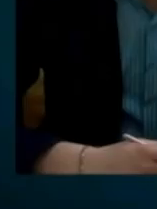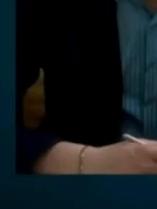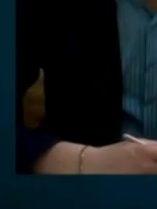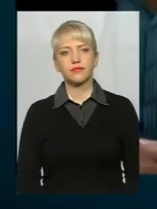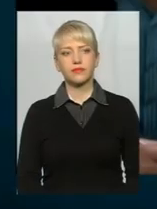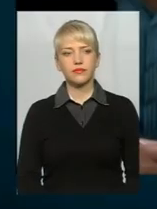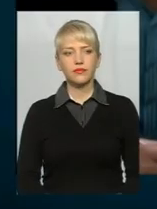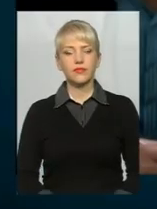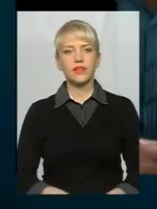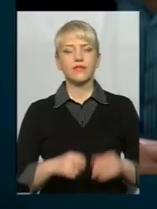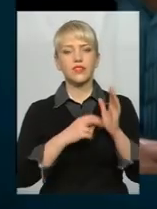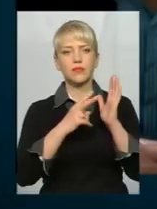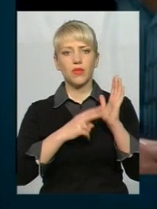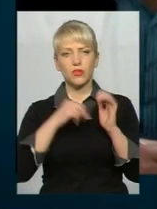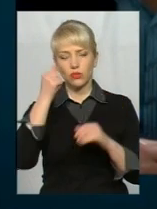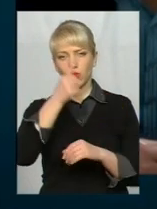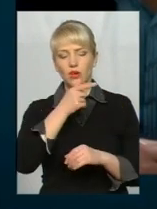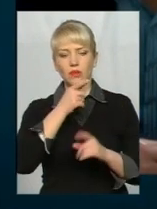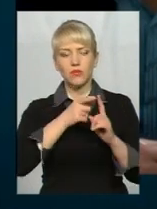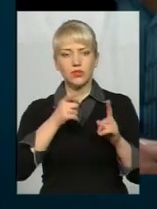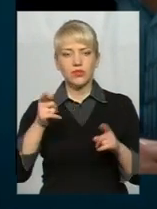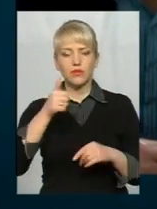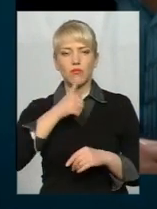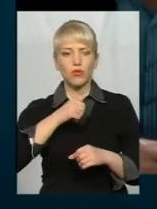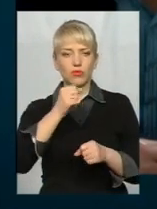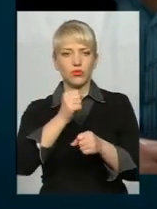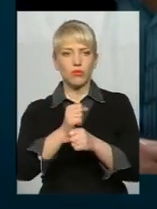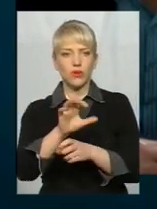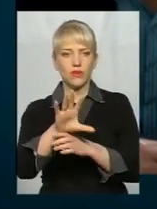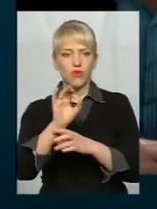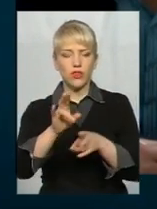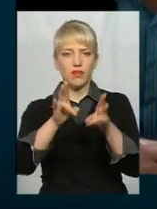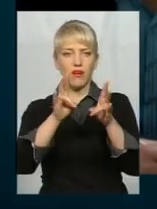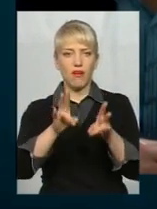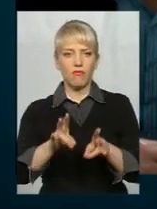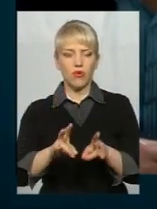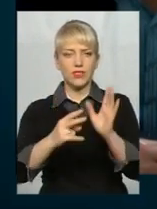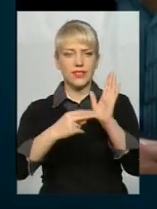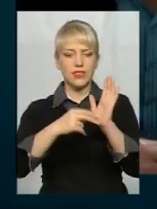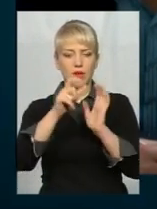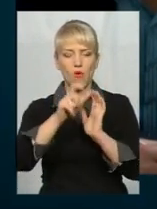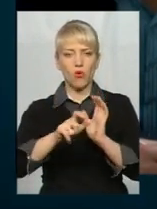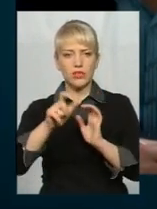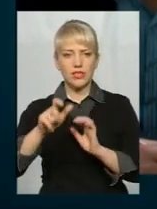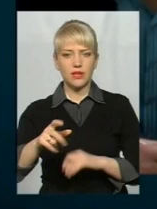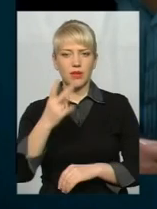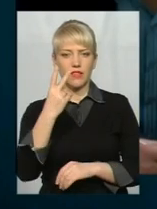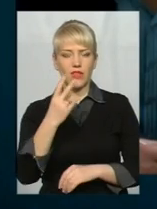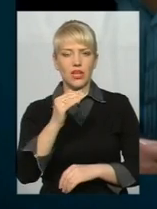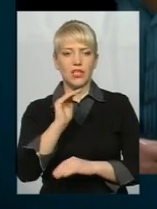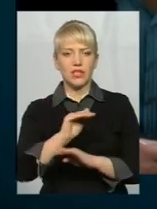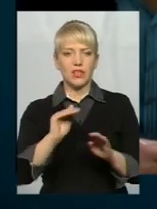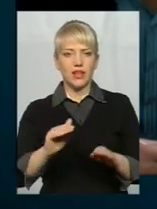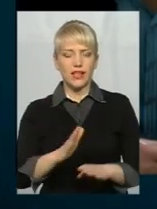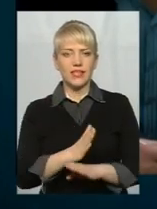У 2017 році під час спроби зробити селсі травмовано 7 осіб, дві з яких смертельно, під час